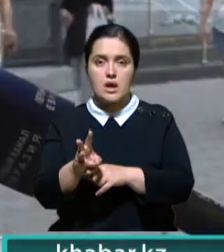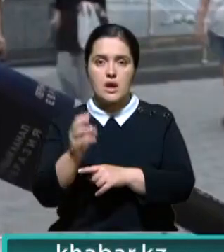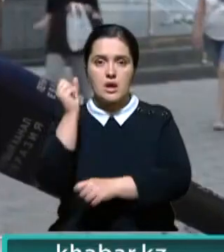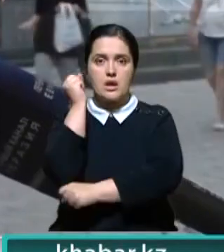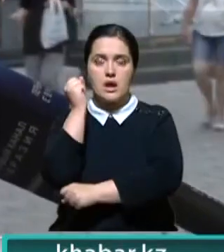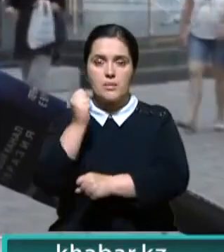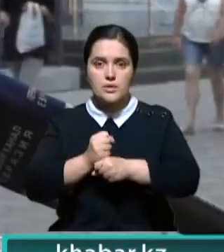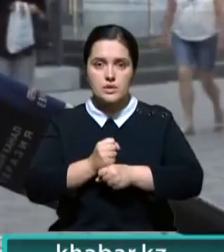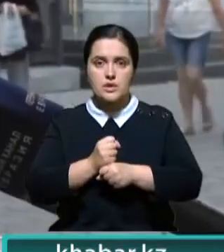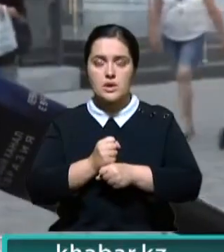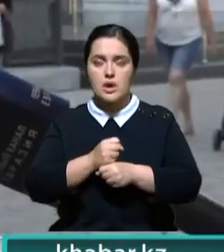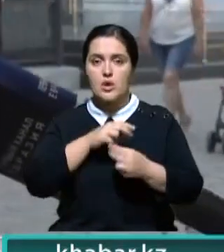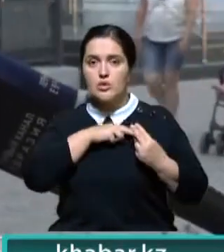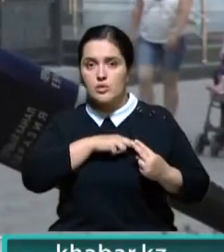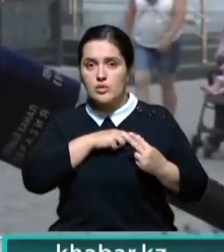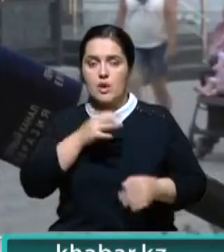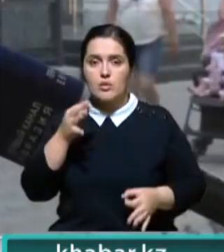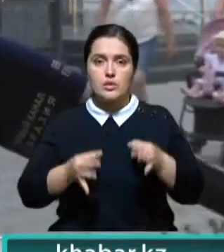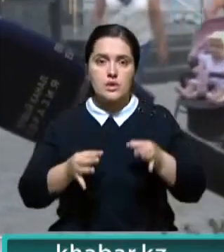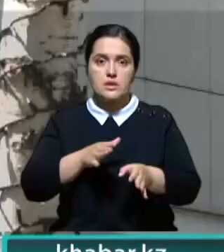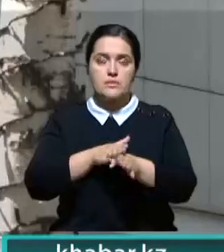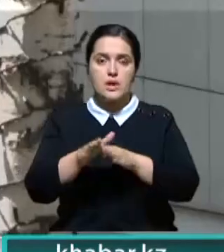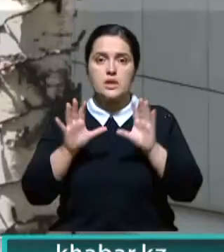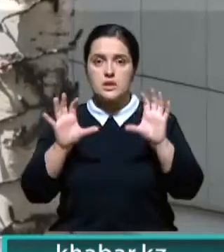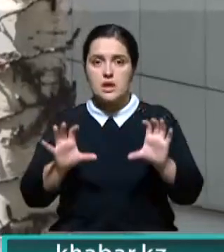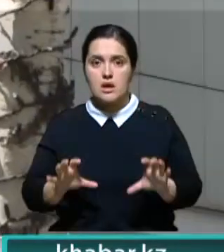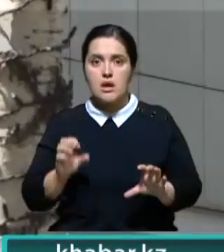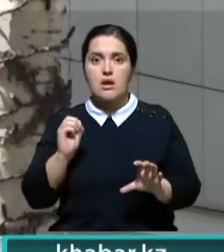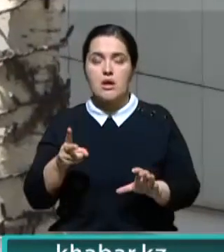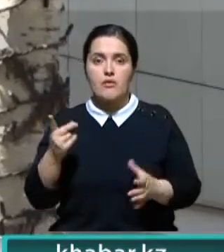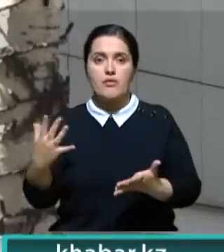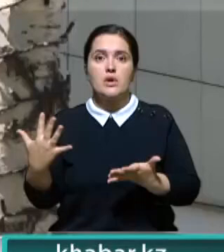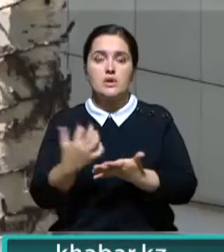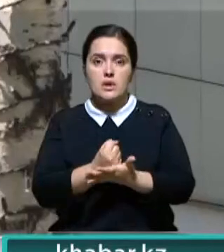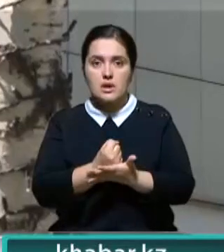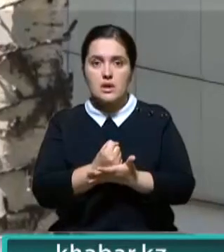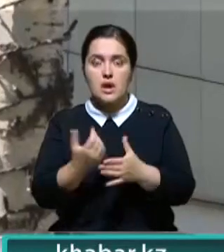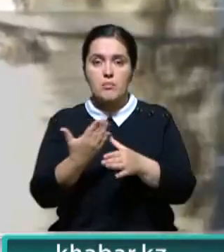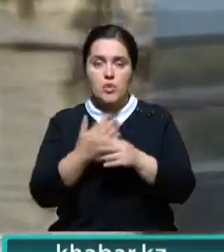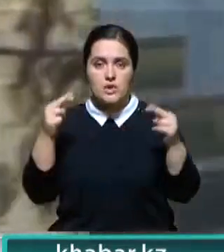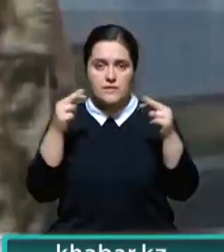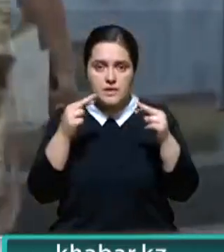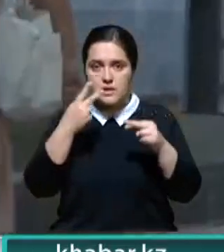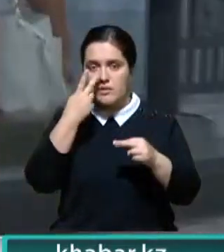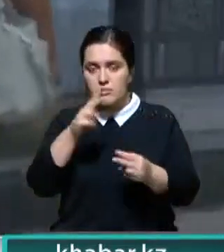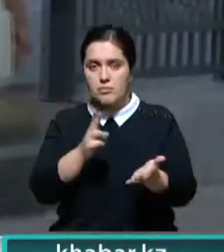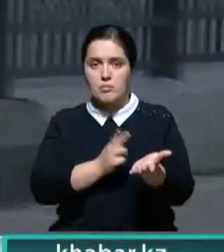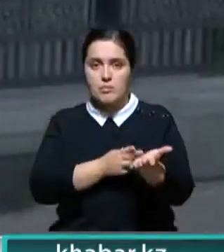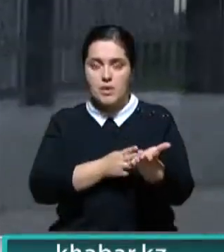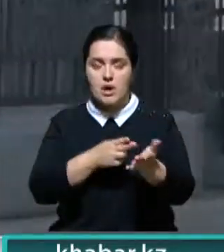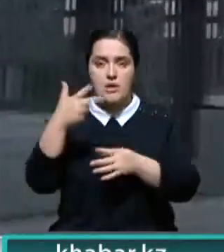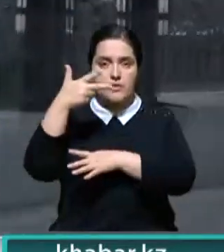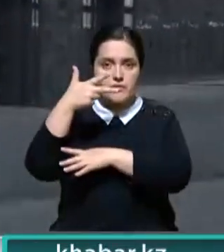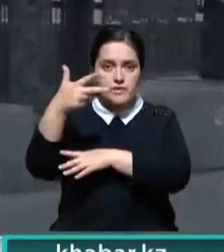согласно требованиям трудового и уголовно-исполнительного законодательства. Как его нашли? Нашли с помощью свидетельских показаний, с помощью